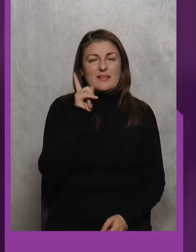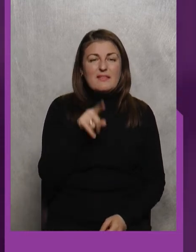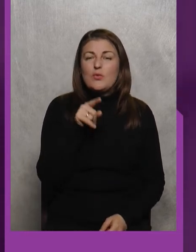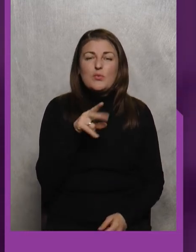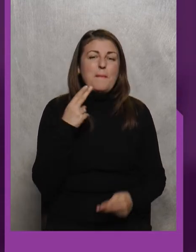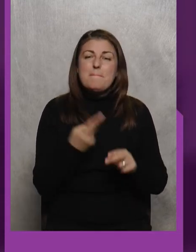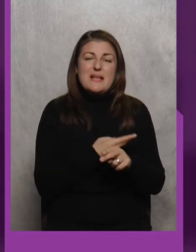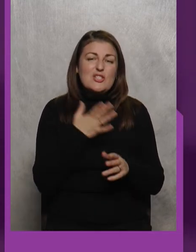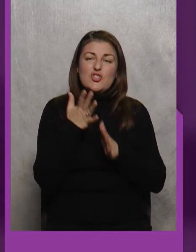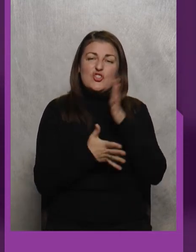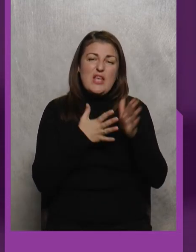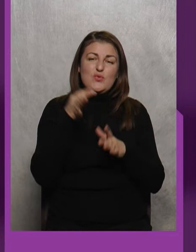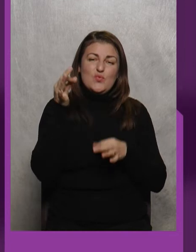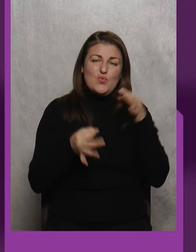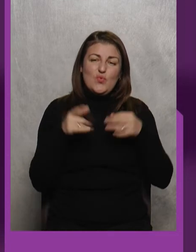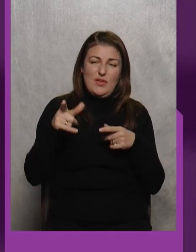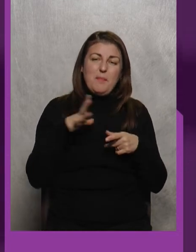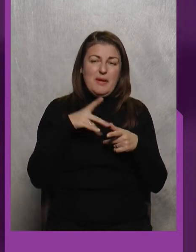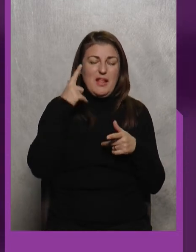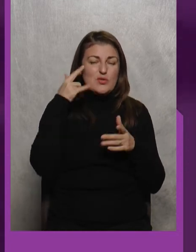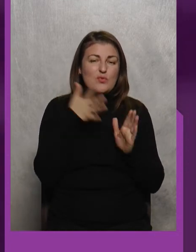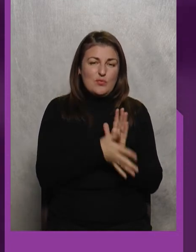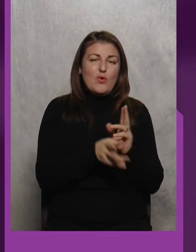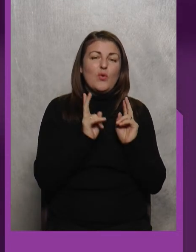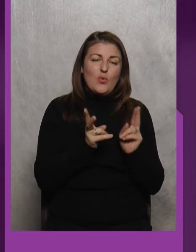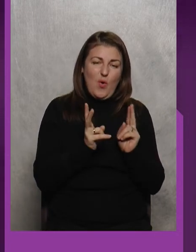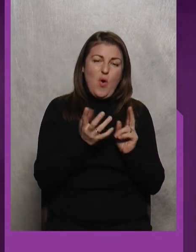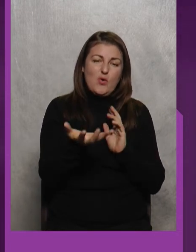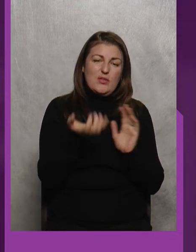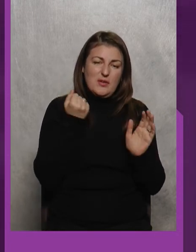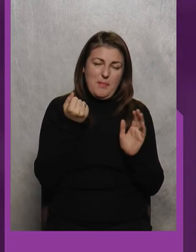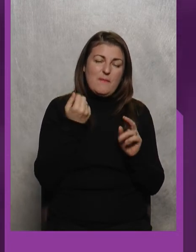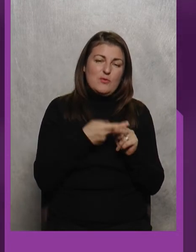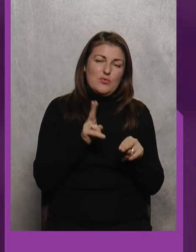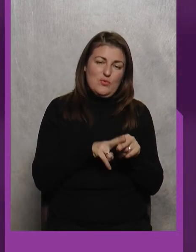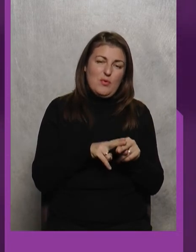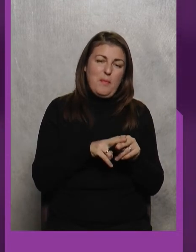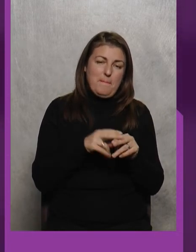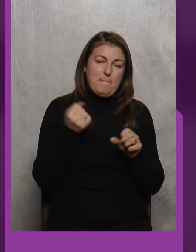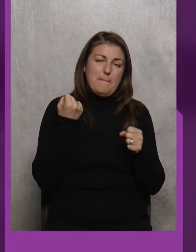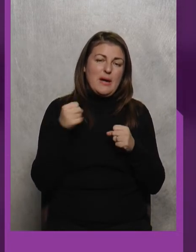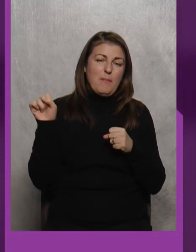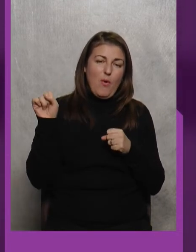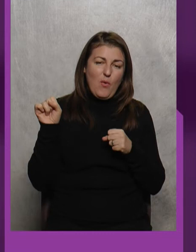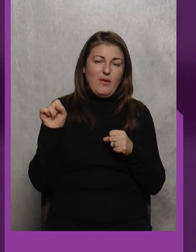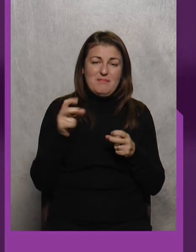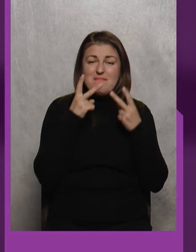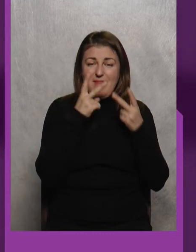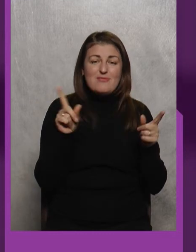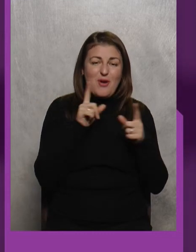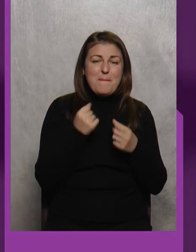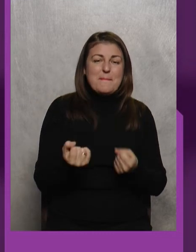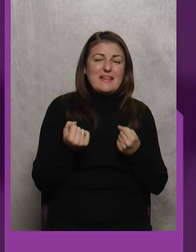жесту судді було зрозуміло, так, хто отримав цю перемогу Бачимо